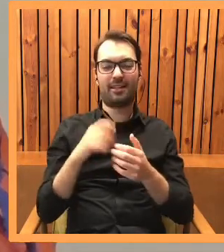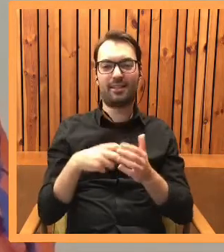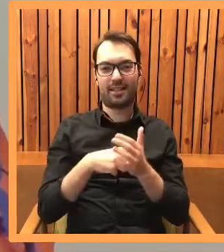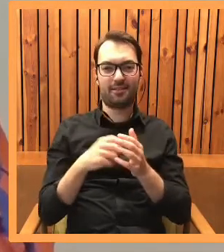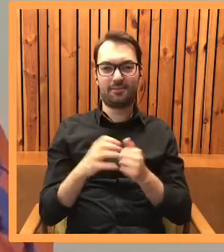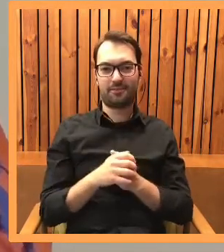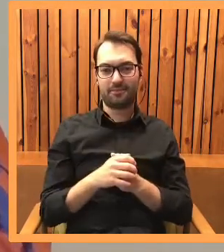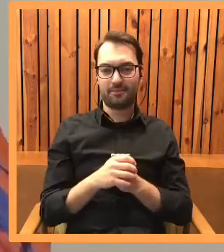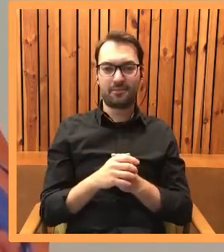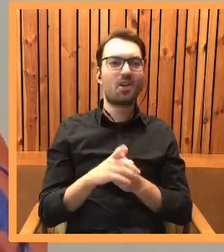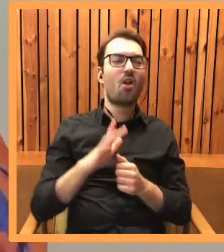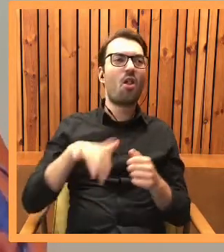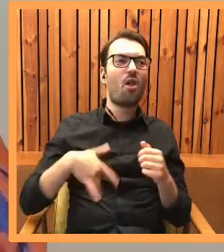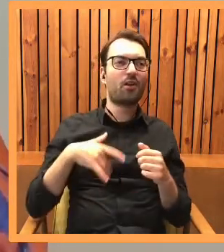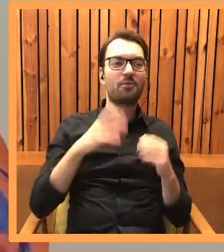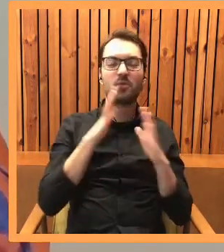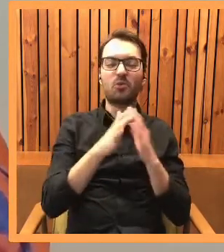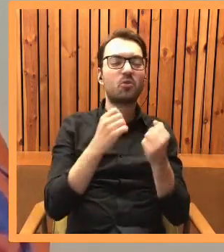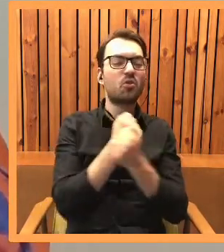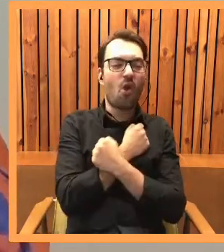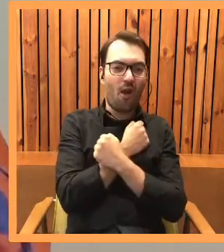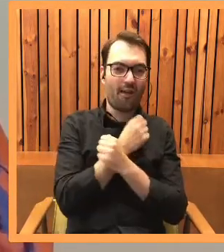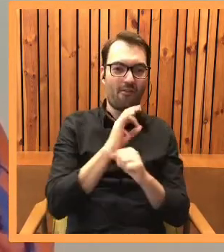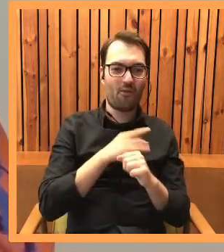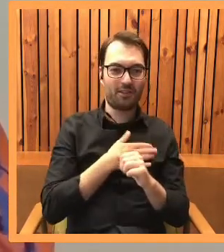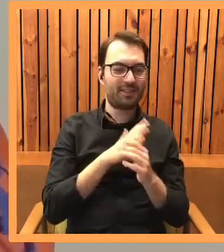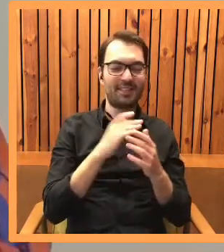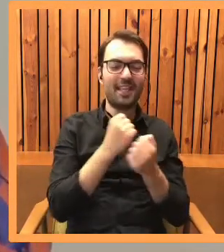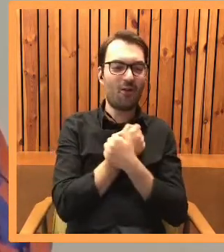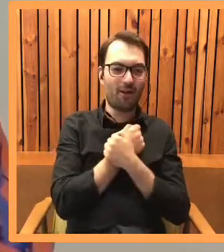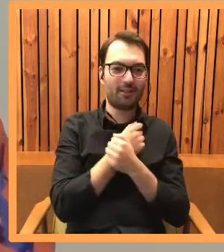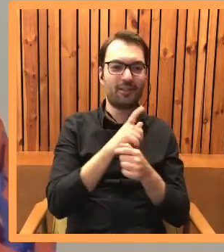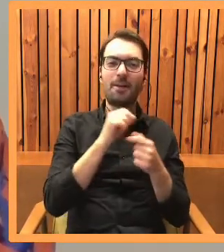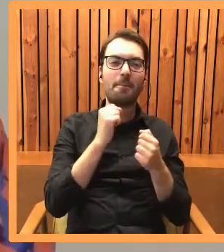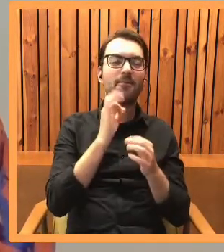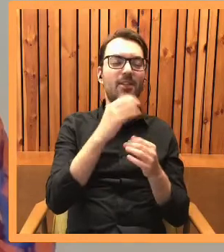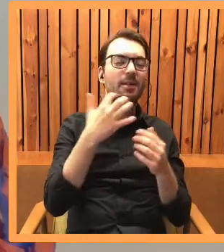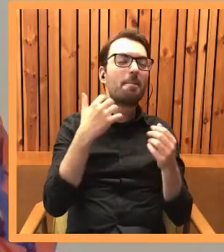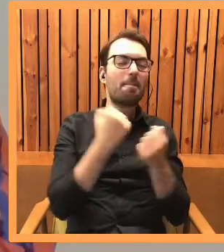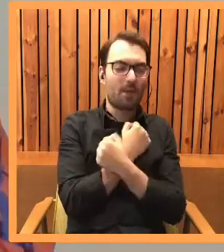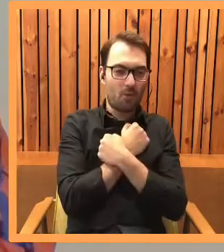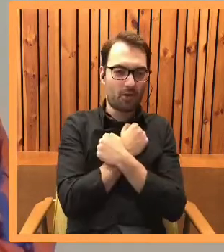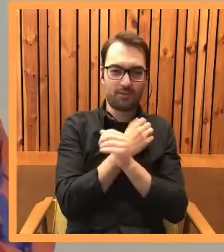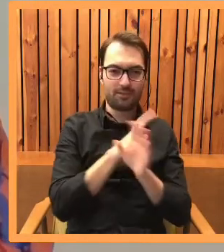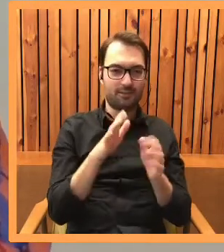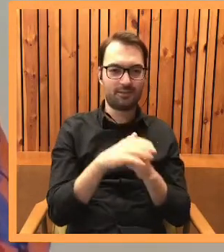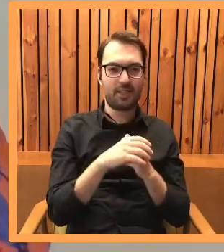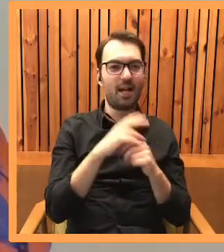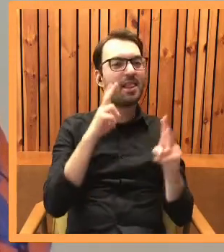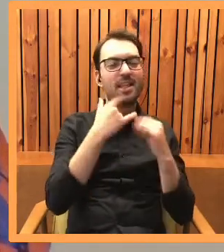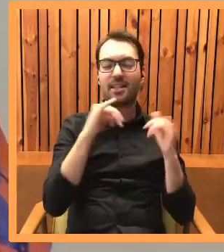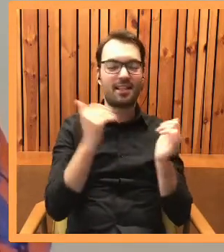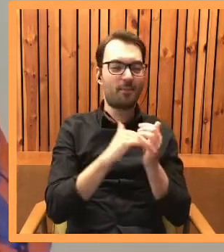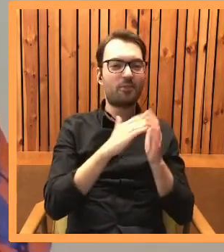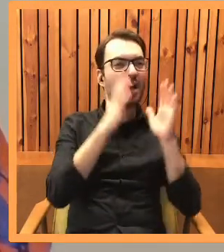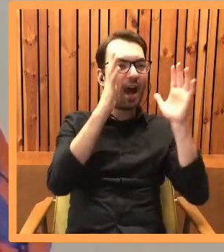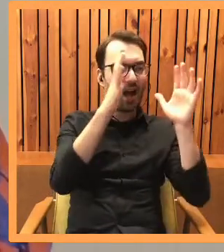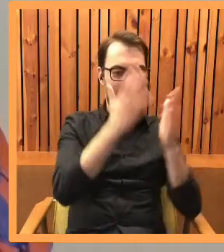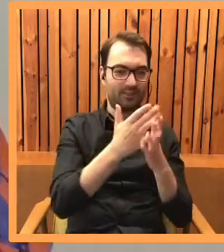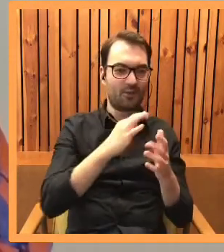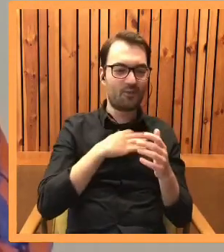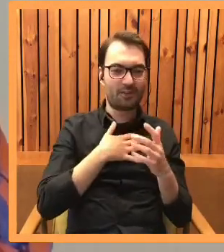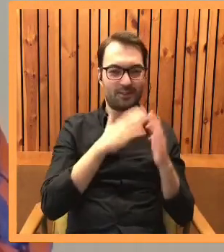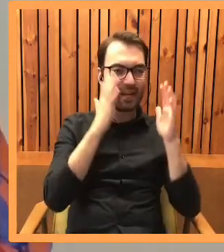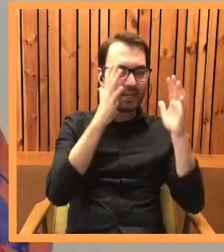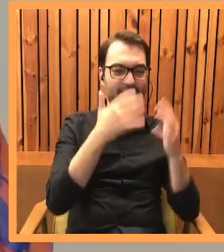Lord jest przede wszystkim zakochany w swojej właścicielce. Ona jest miłością jego życia. Nikogo więcej do szczęścia nie potrzebuje poza swoją